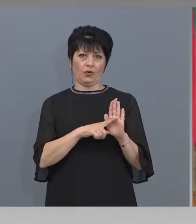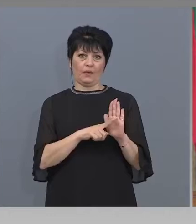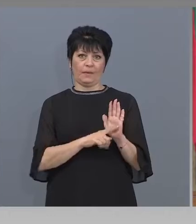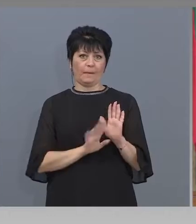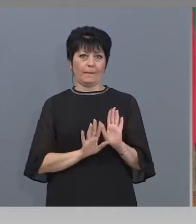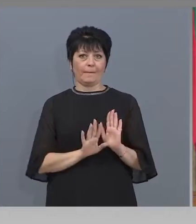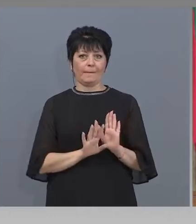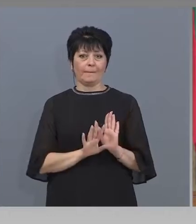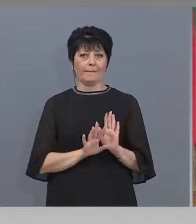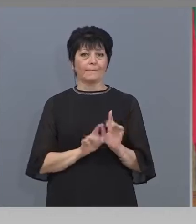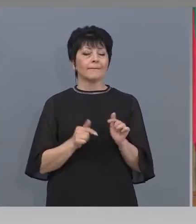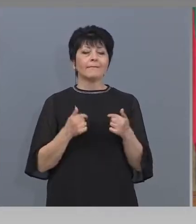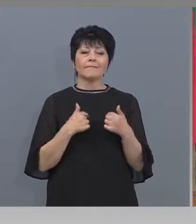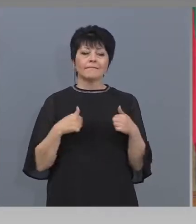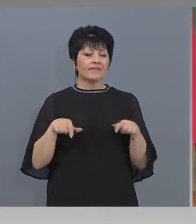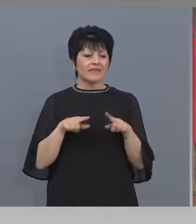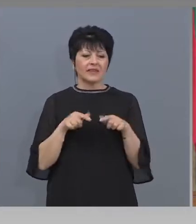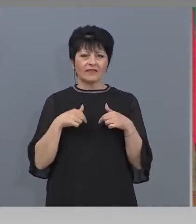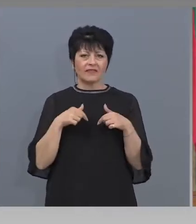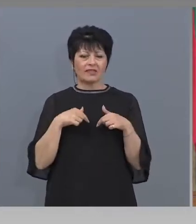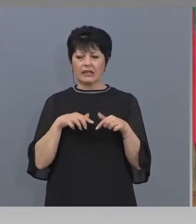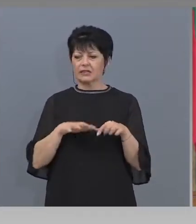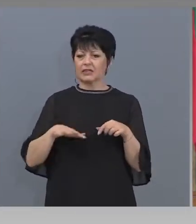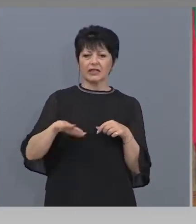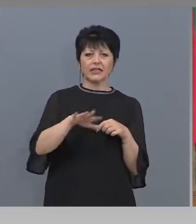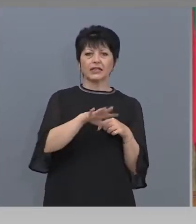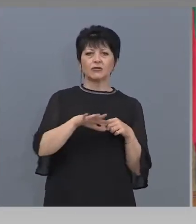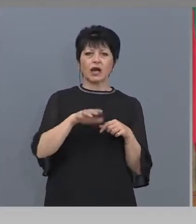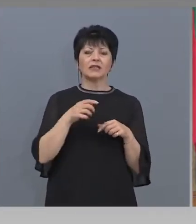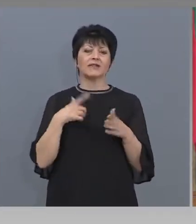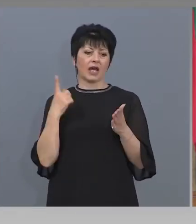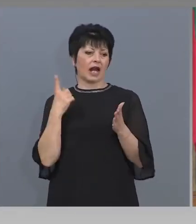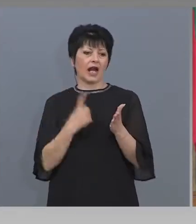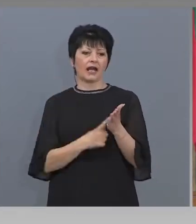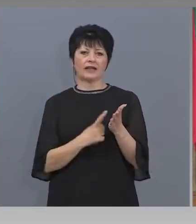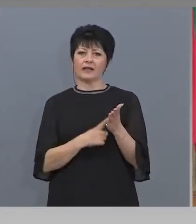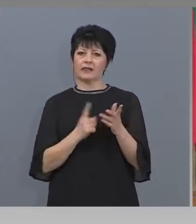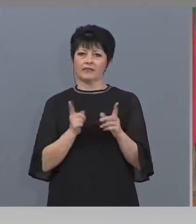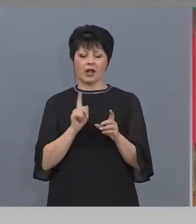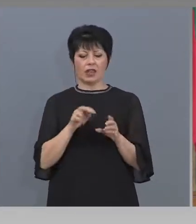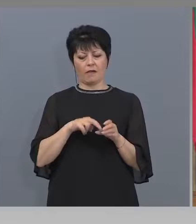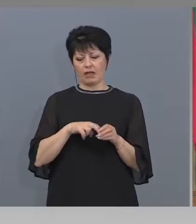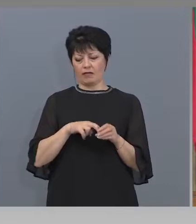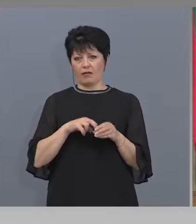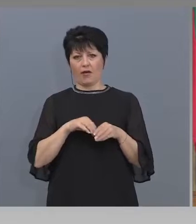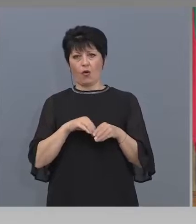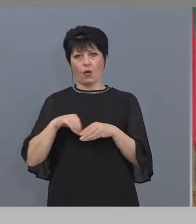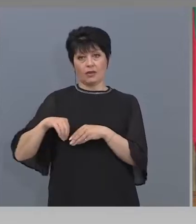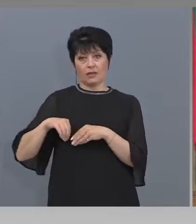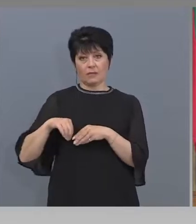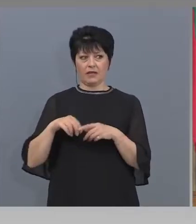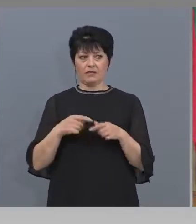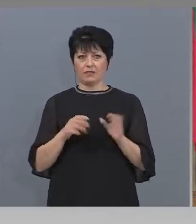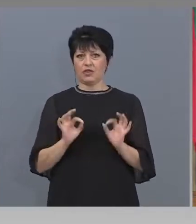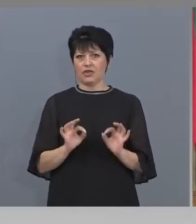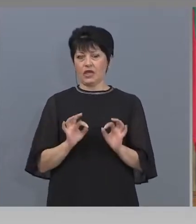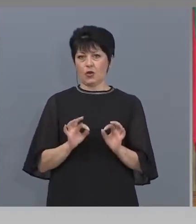И ние, дори и в тази ситуация, ви гарантирам, че няма да отстъпим от сериозните си критерии, защото